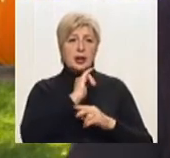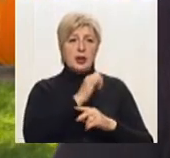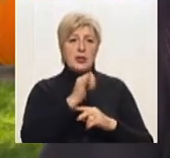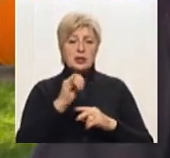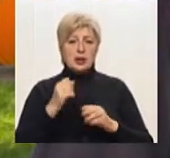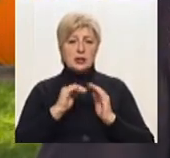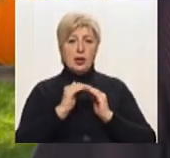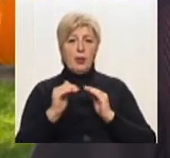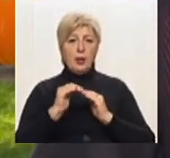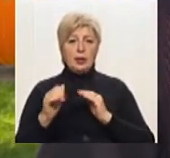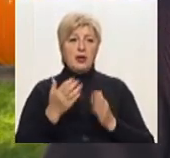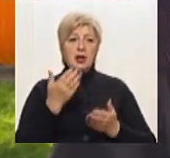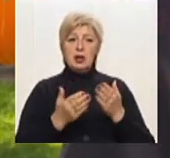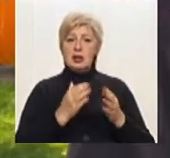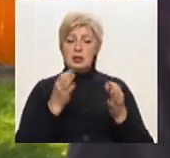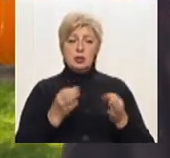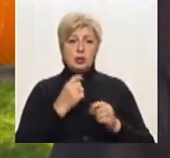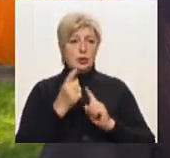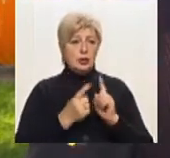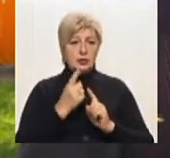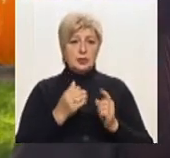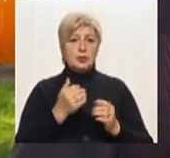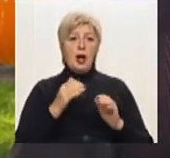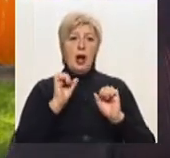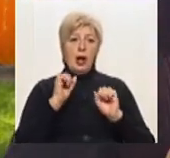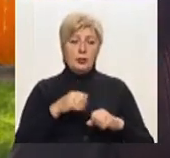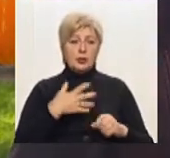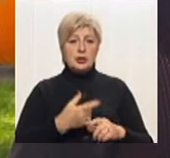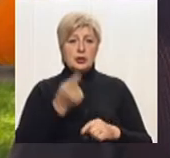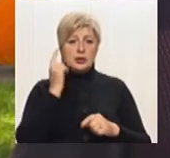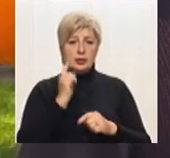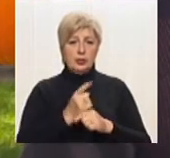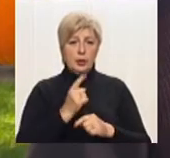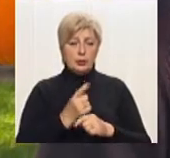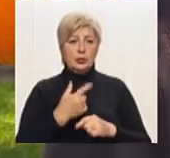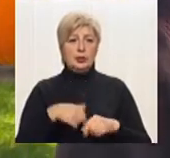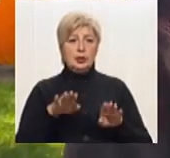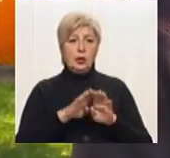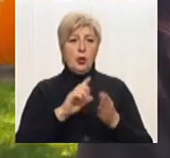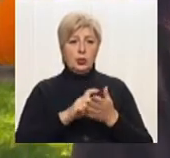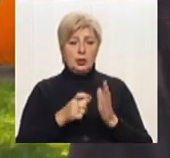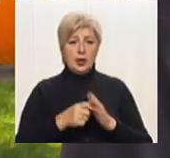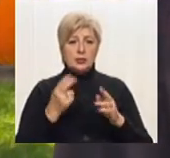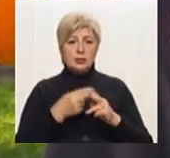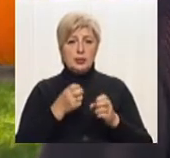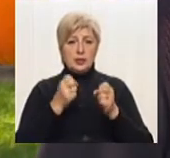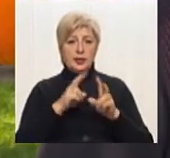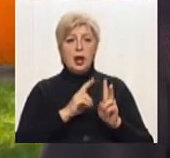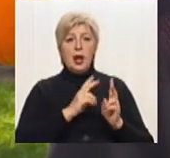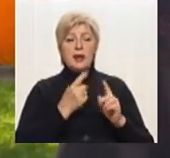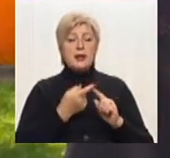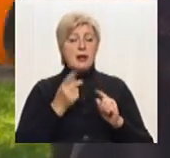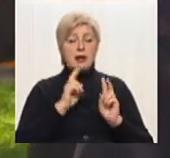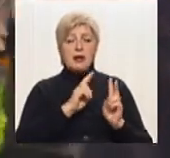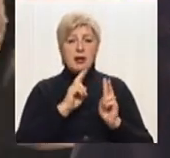відбудеться якийсь змін щодо контроля, а можливо із заборони такого високого класу небезпеки пестицидів, ніякої перспективи